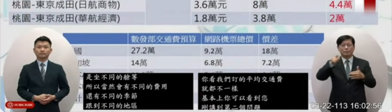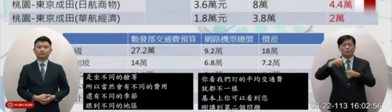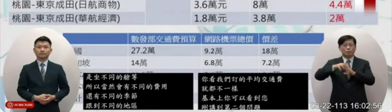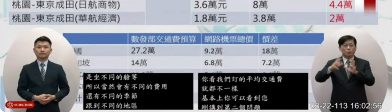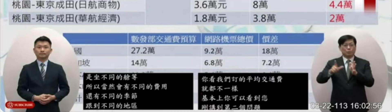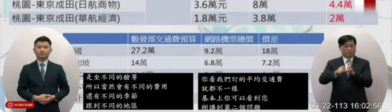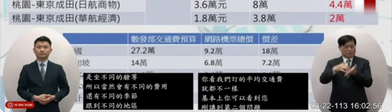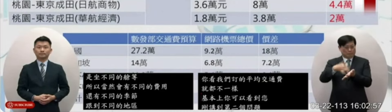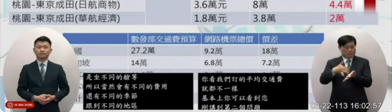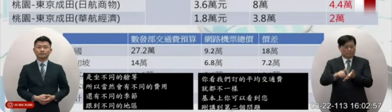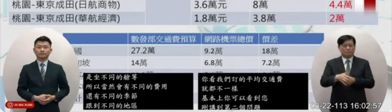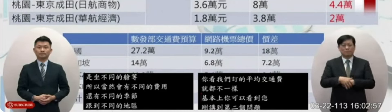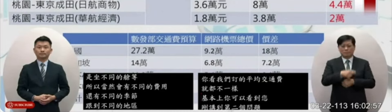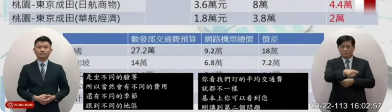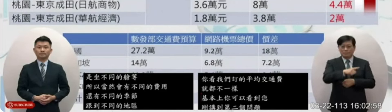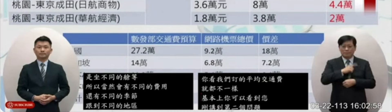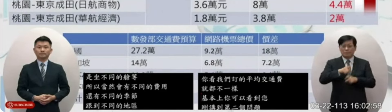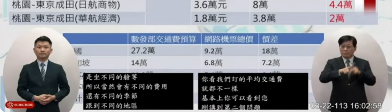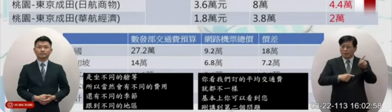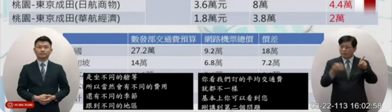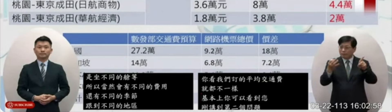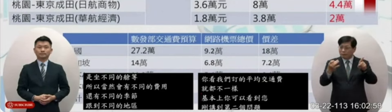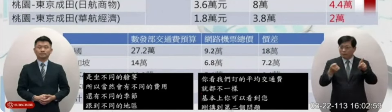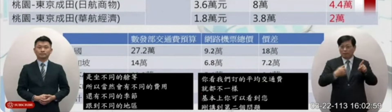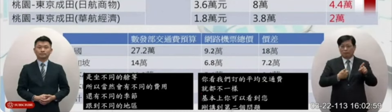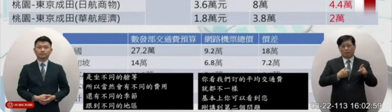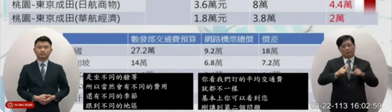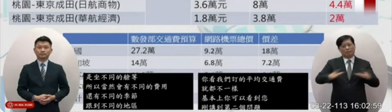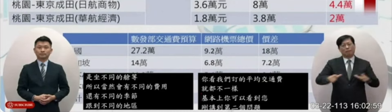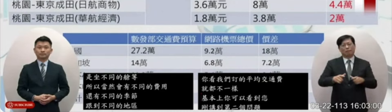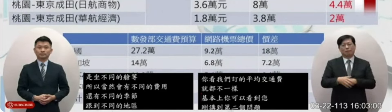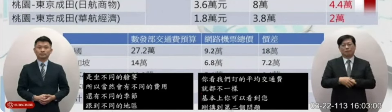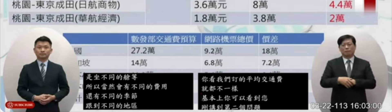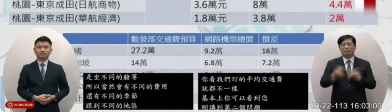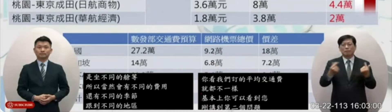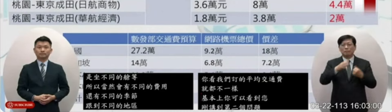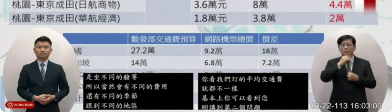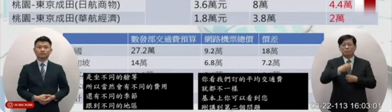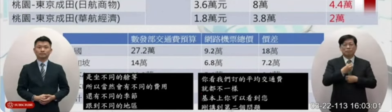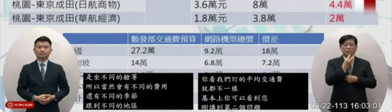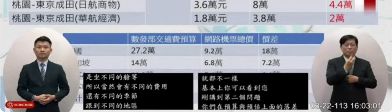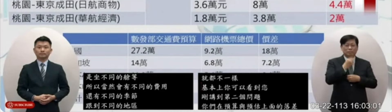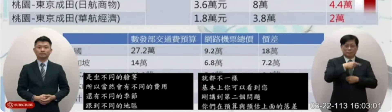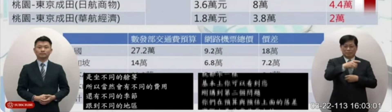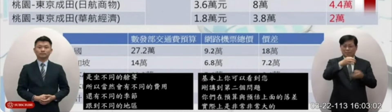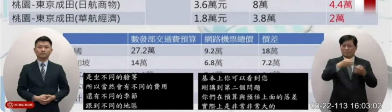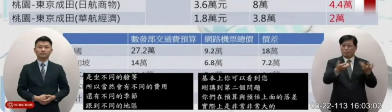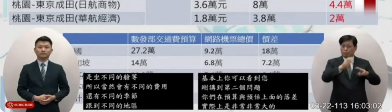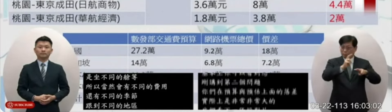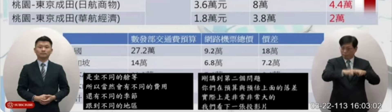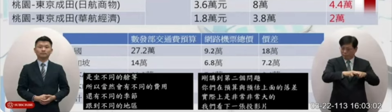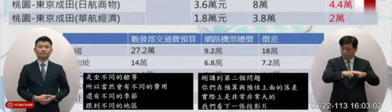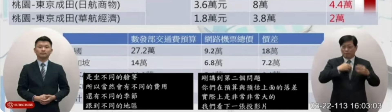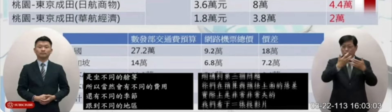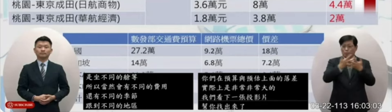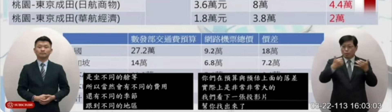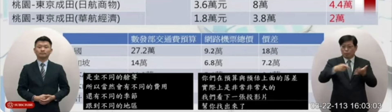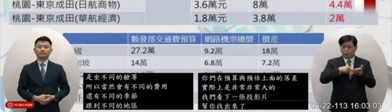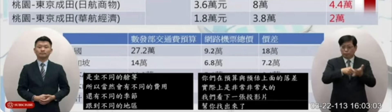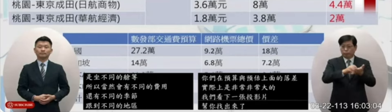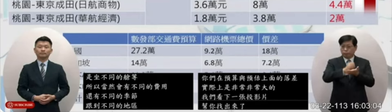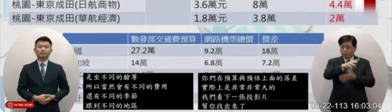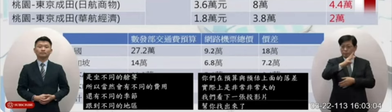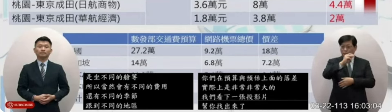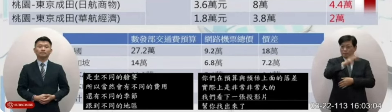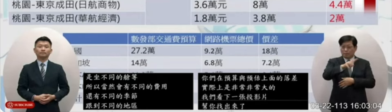預計出國的時間來說他的價差可以說是非常的大首爾商務艙我們都講商務艙網路上報